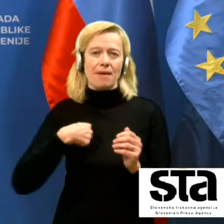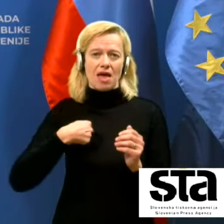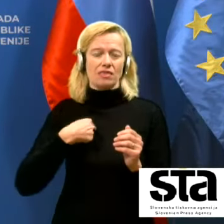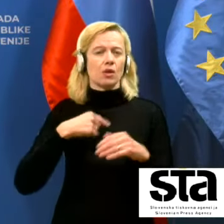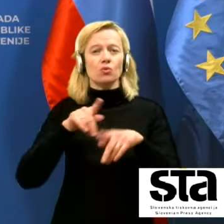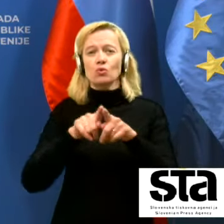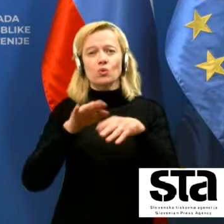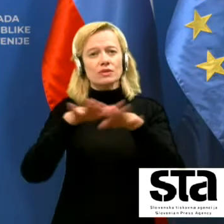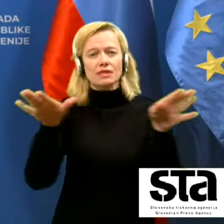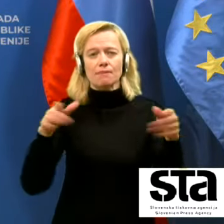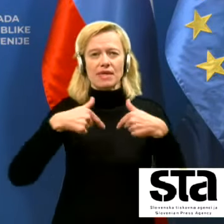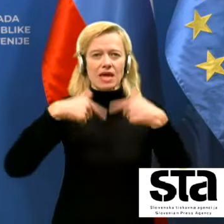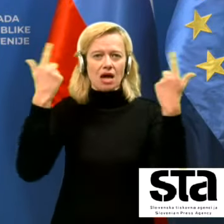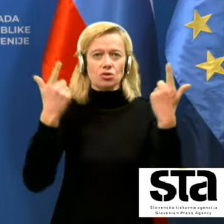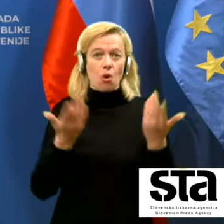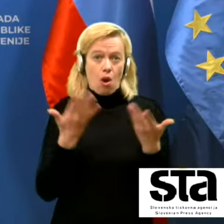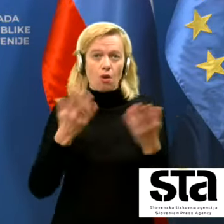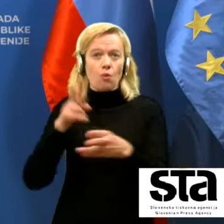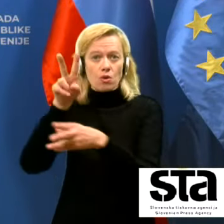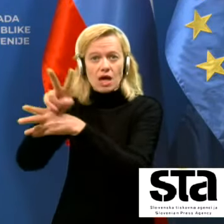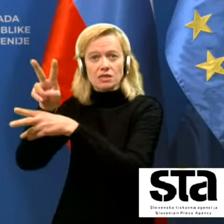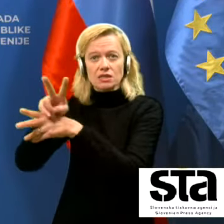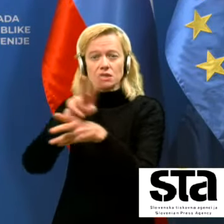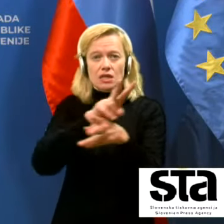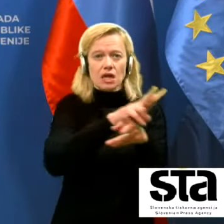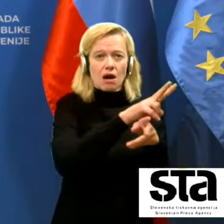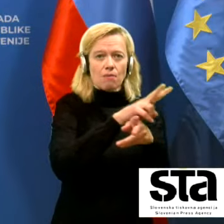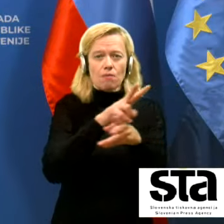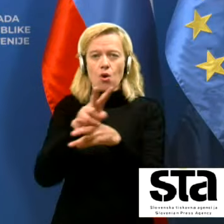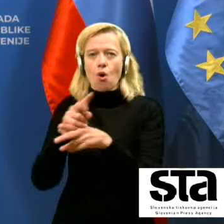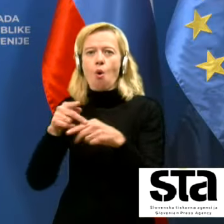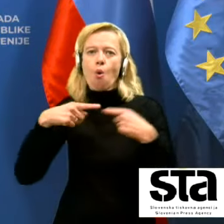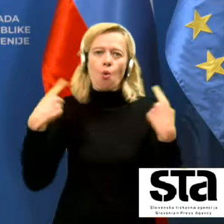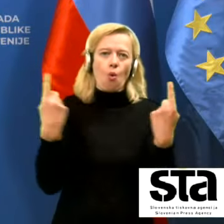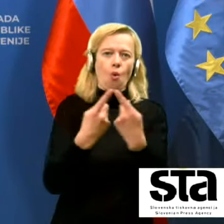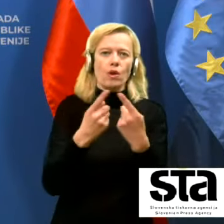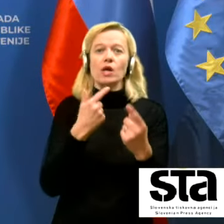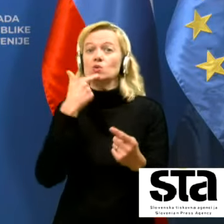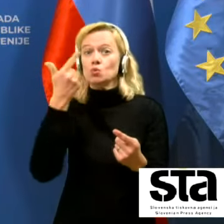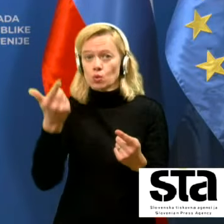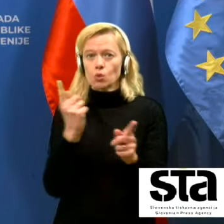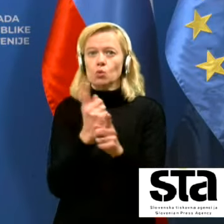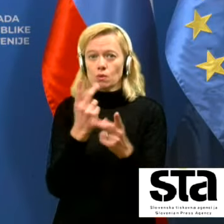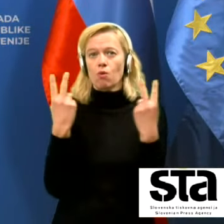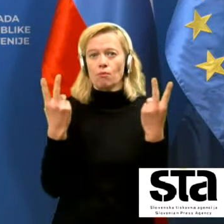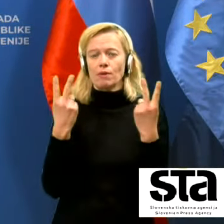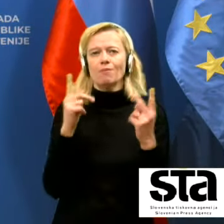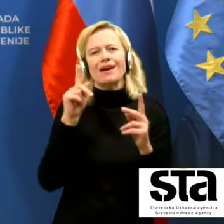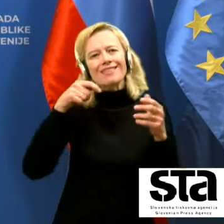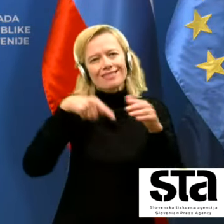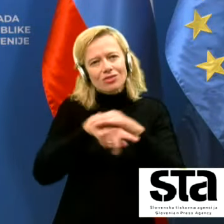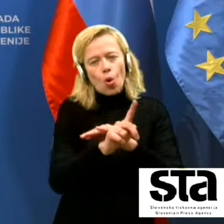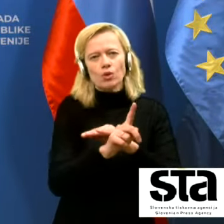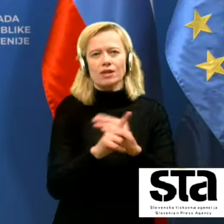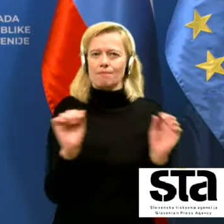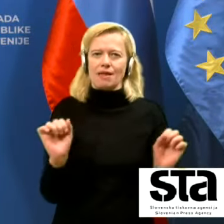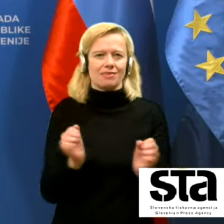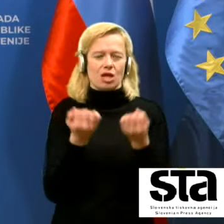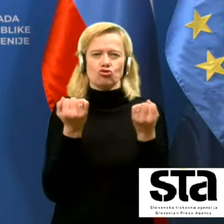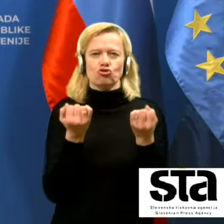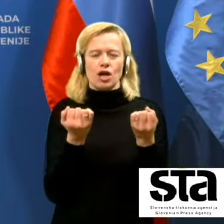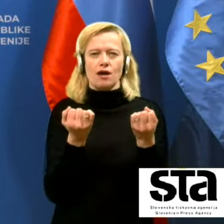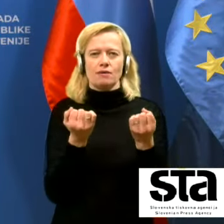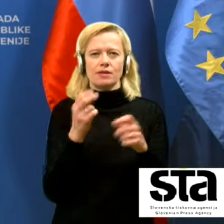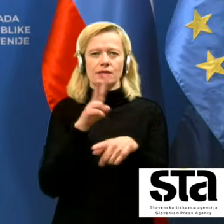lahko sicer nadziramo določena okolja, zunanja, ki so tudi pomembna, bistveno težje svedenotranja in